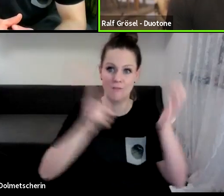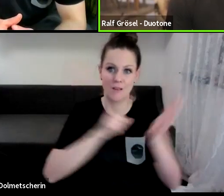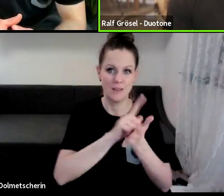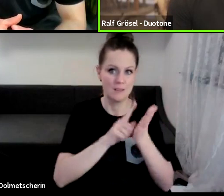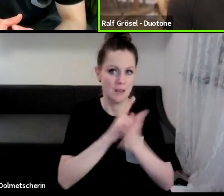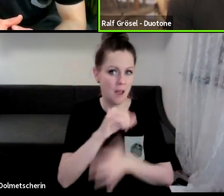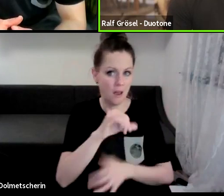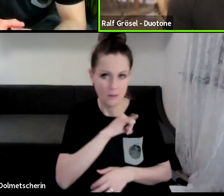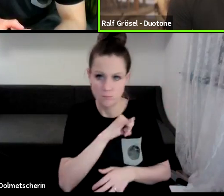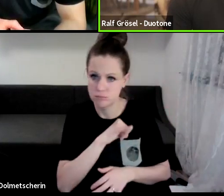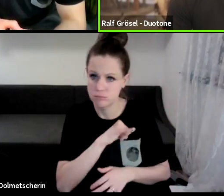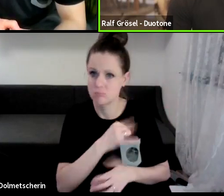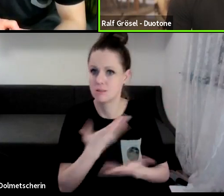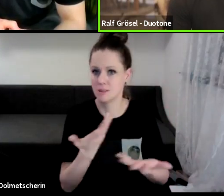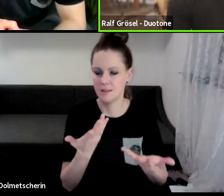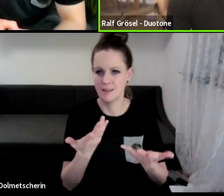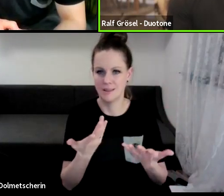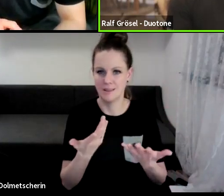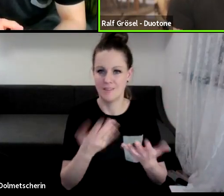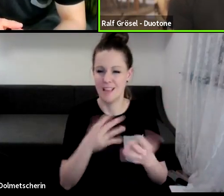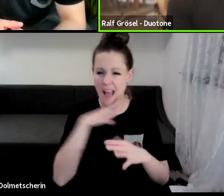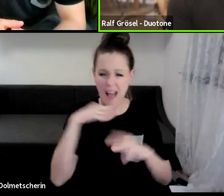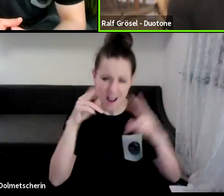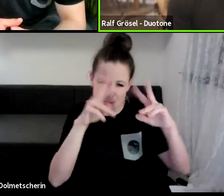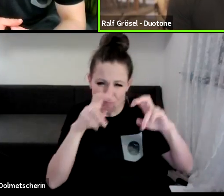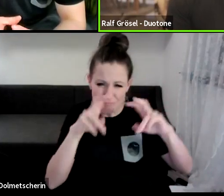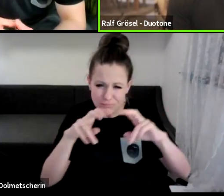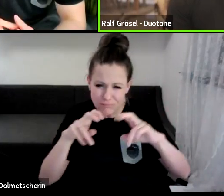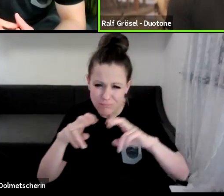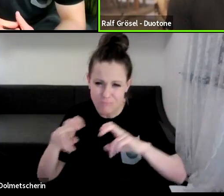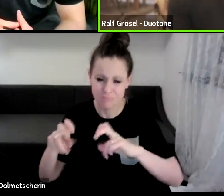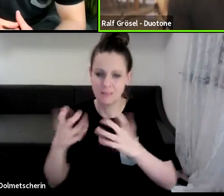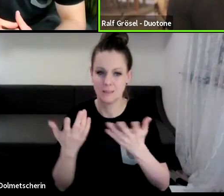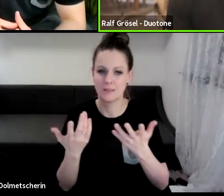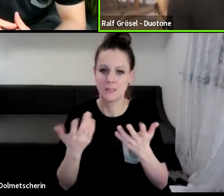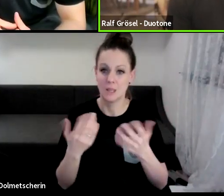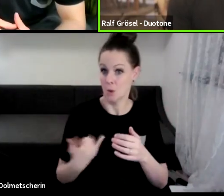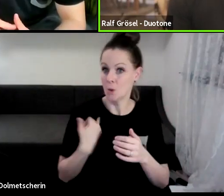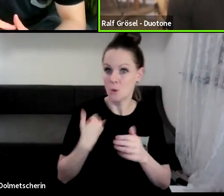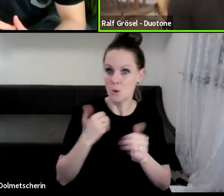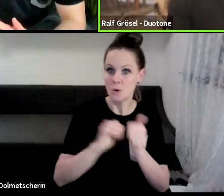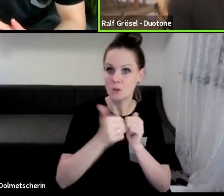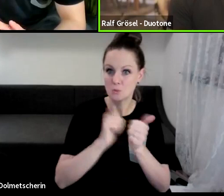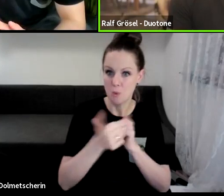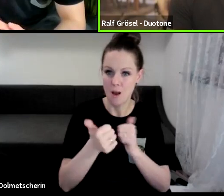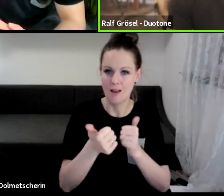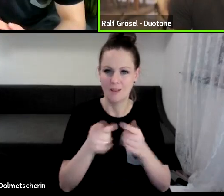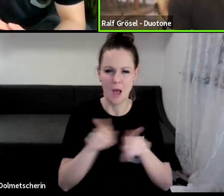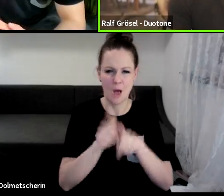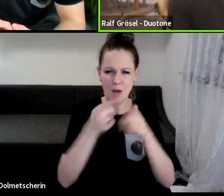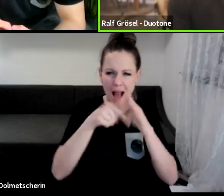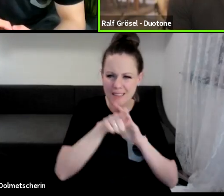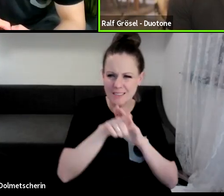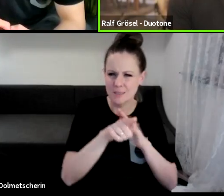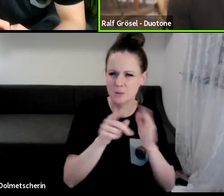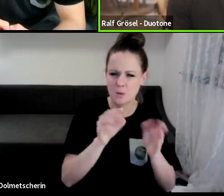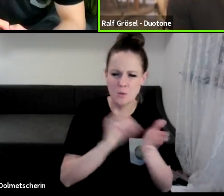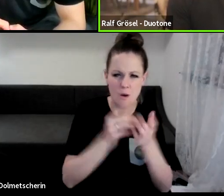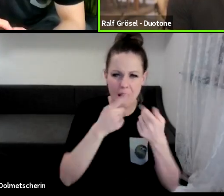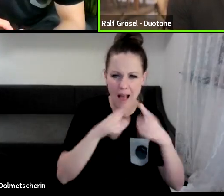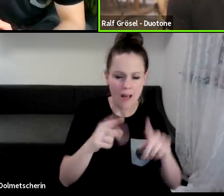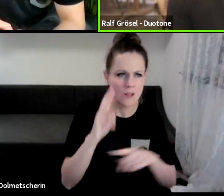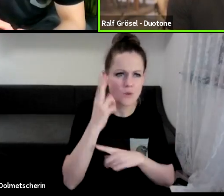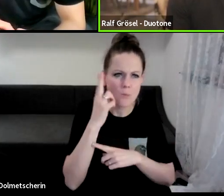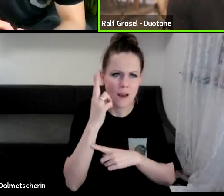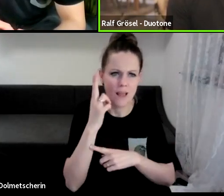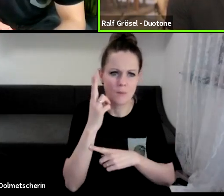Wir haben eigentlich alles erforscht, weil es war einfach noch ein junger Sport. Der Ansatz war noch ein anderes. Wir haben uns überlegt, was denn eigentlich neben